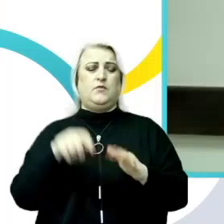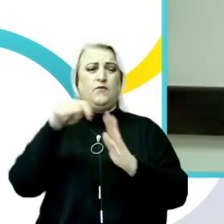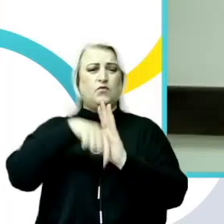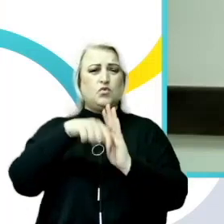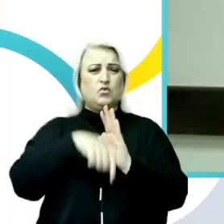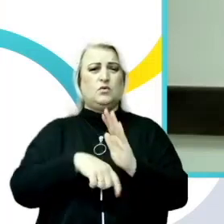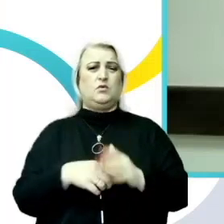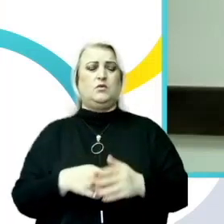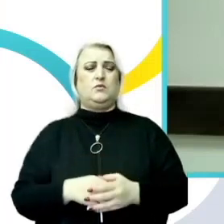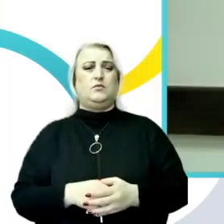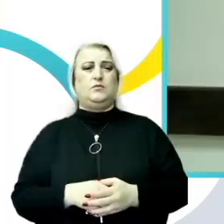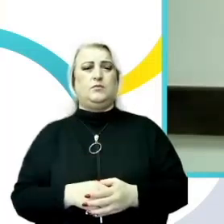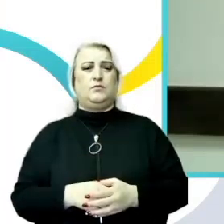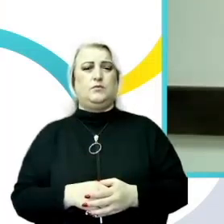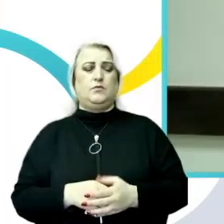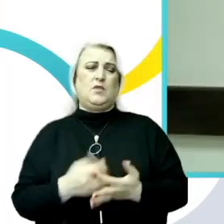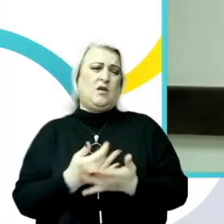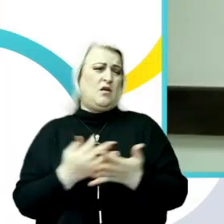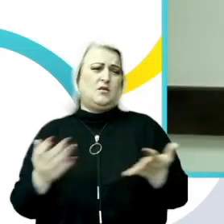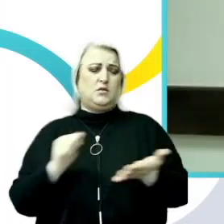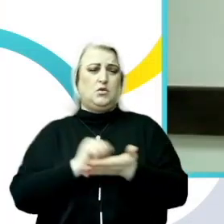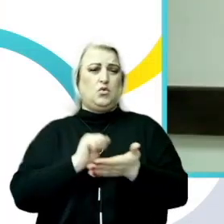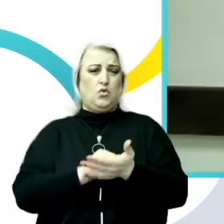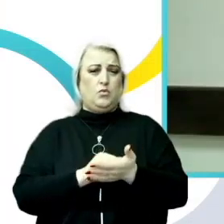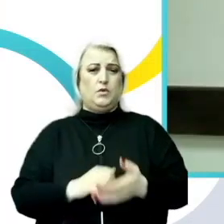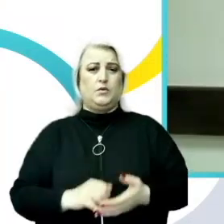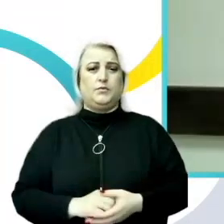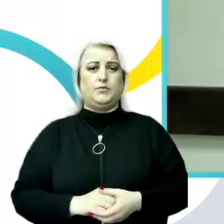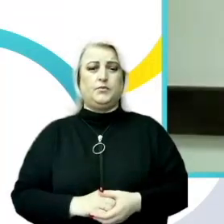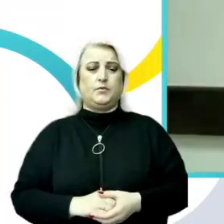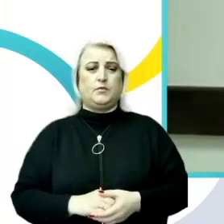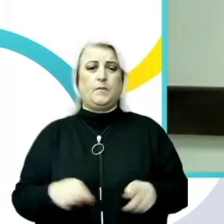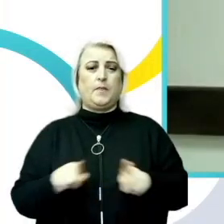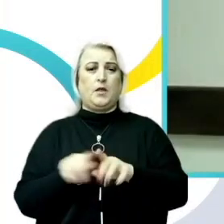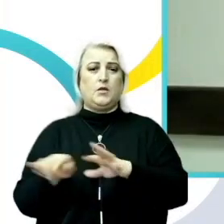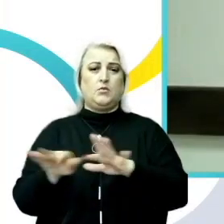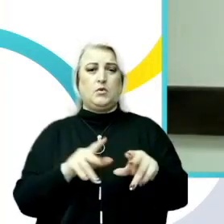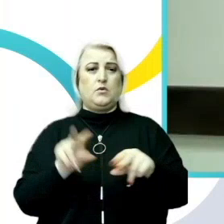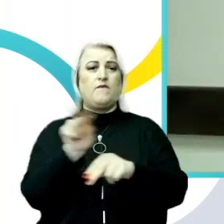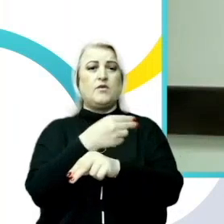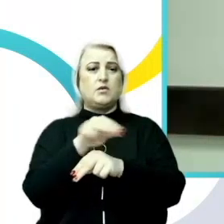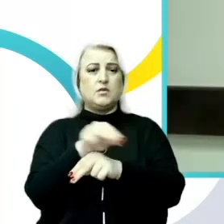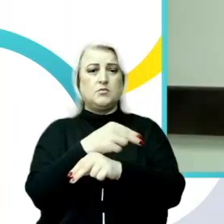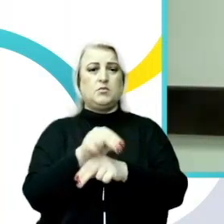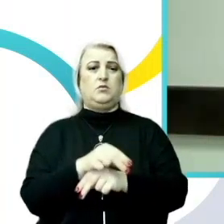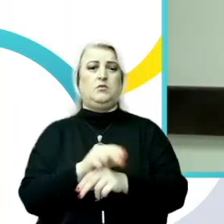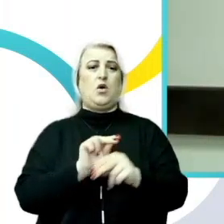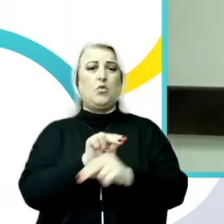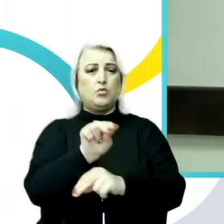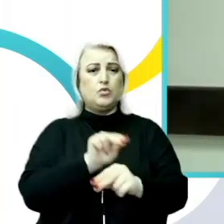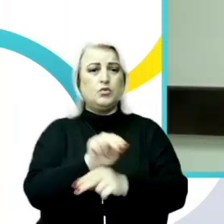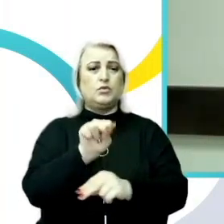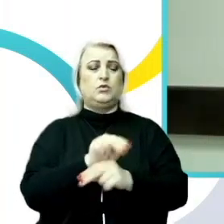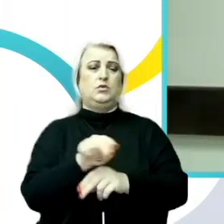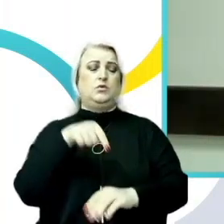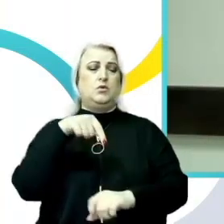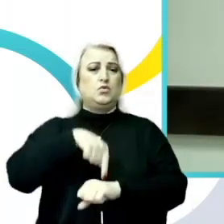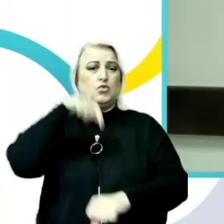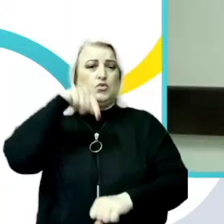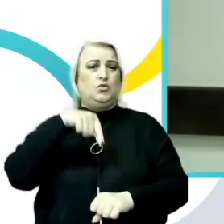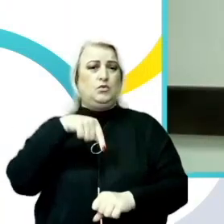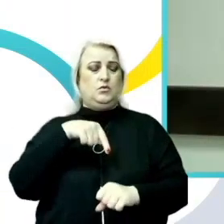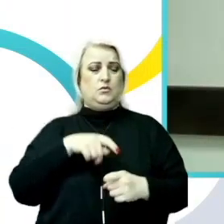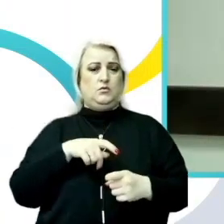carta universitară sau alte documente relevante interne, dar și măsurile educative, formarea, educarea și sensibilizarea a